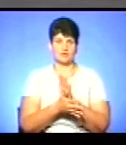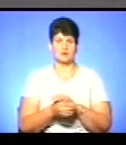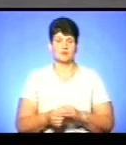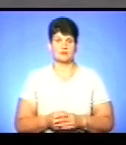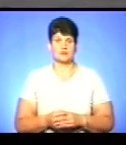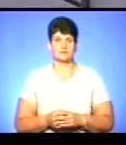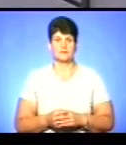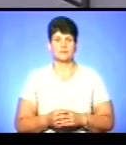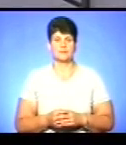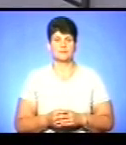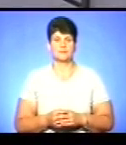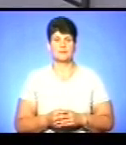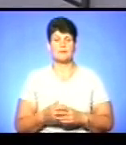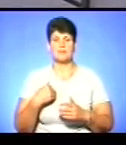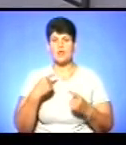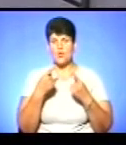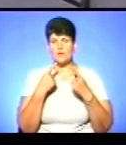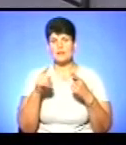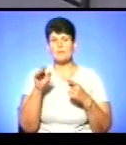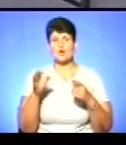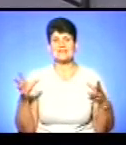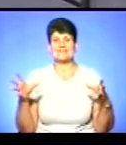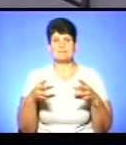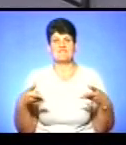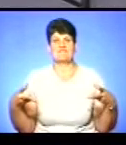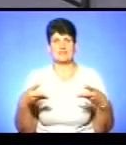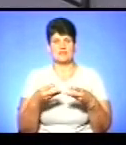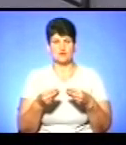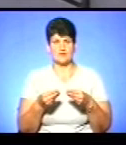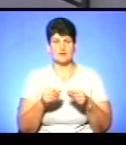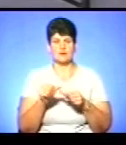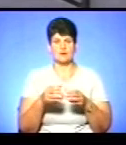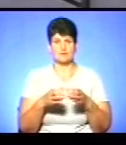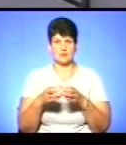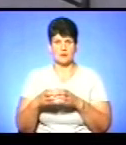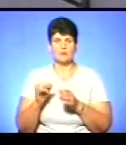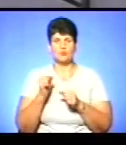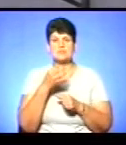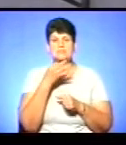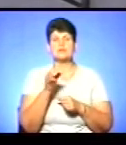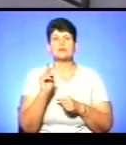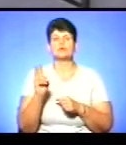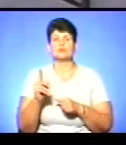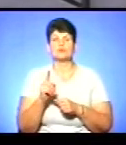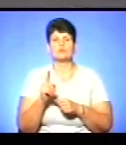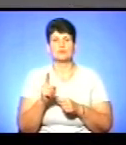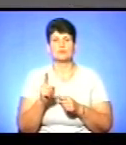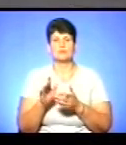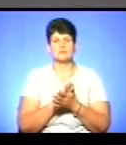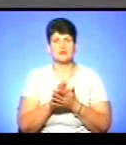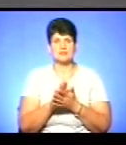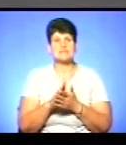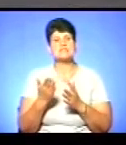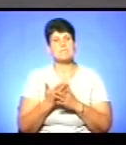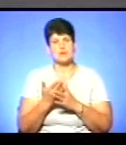гривень. Ви говорили про співфінансування з міською радою та деяких категорій. Чи можете зазначити, про які категорії це йдеться? Це пільові